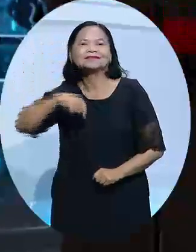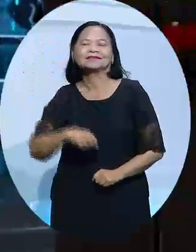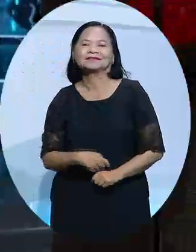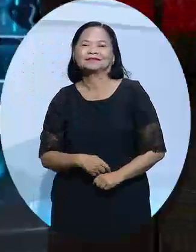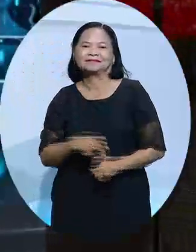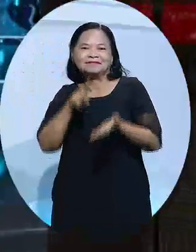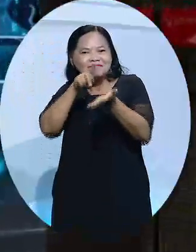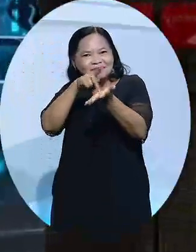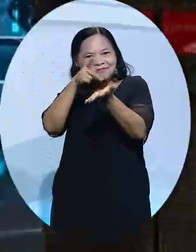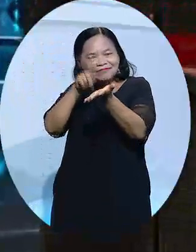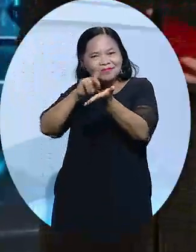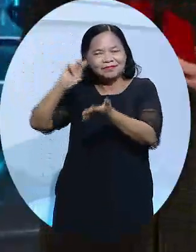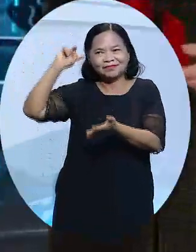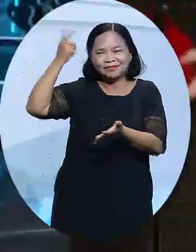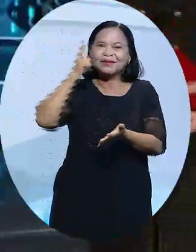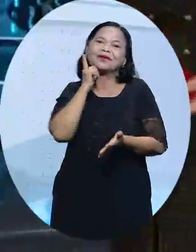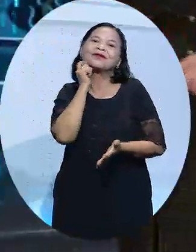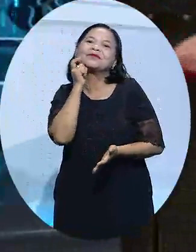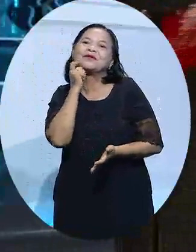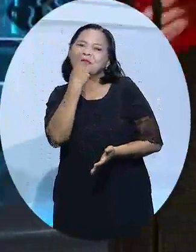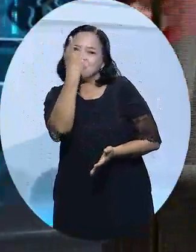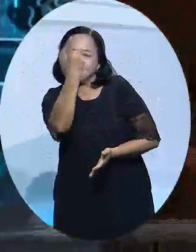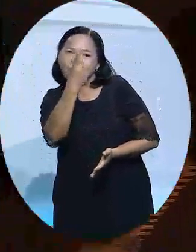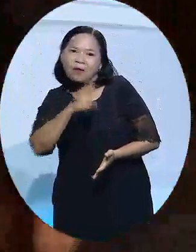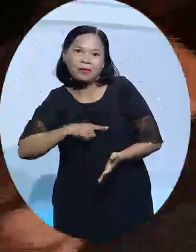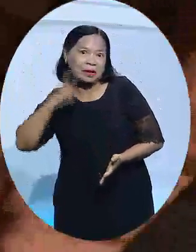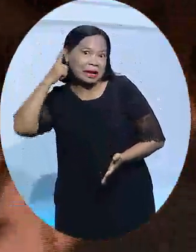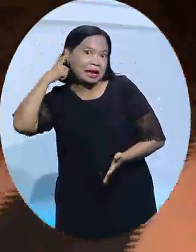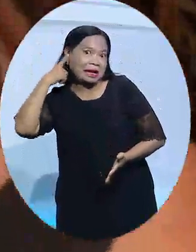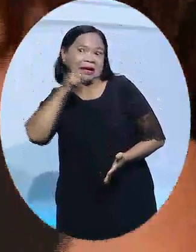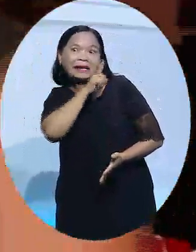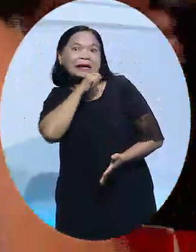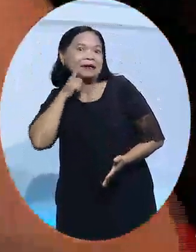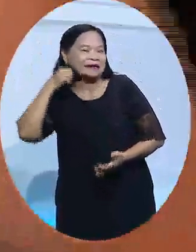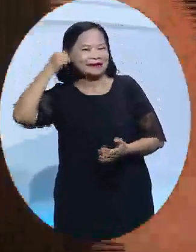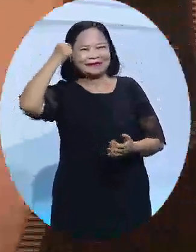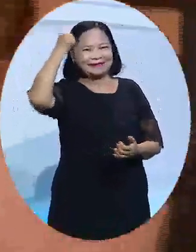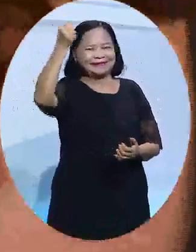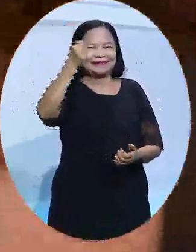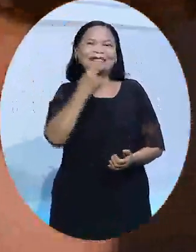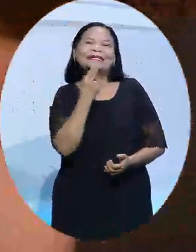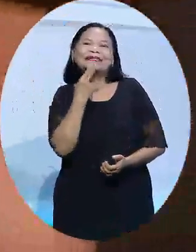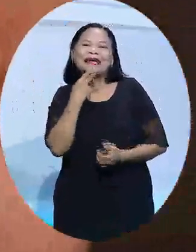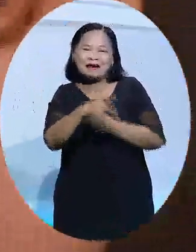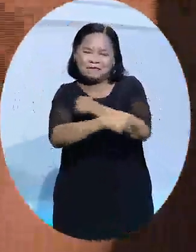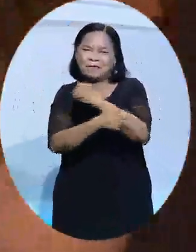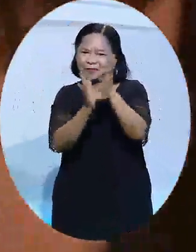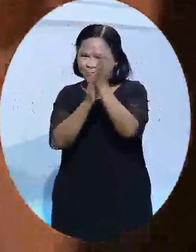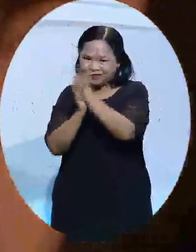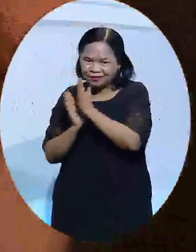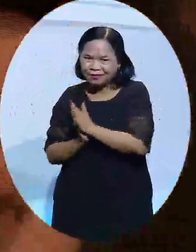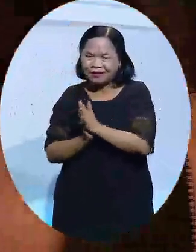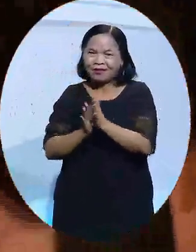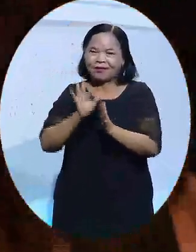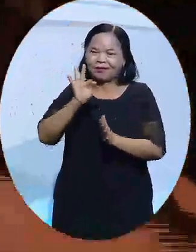nhấn của sự kiện là lần đầu tiên trong lịch sử một diễn viên khiếm thính thắng từng dàng Oscar ở hàng mục nam diễn viên phụ xuất sắc, đó là